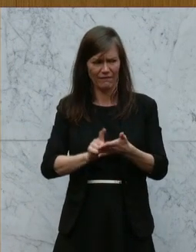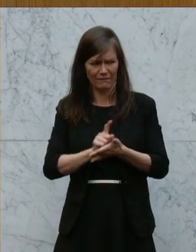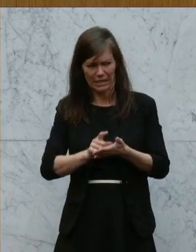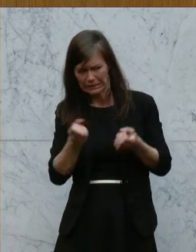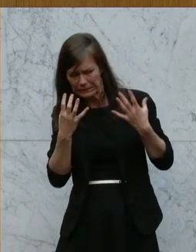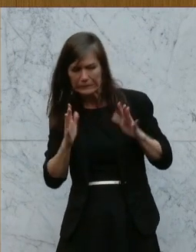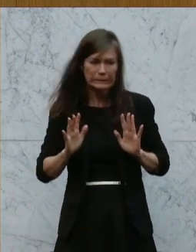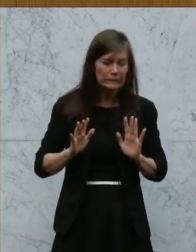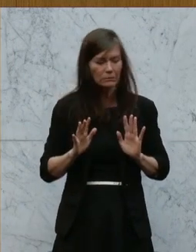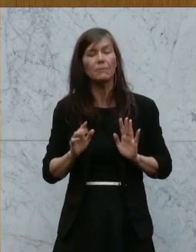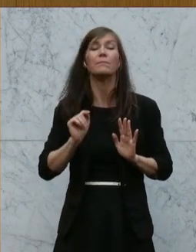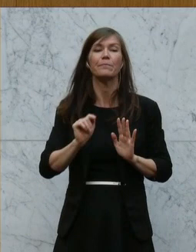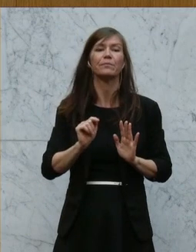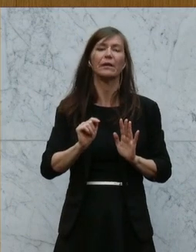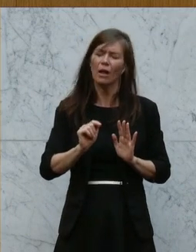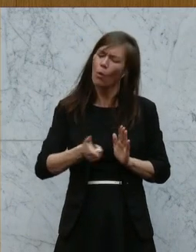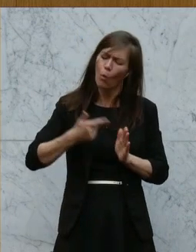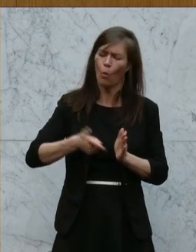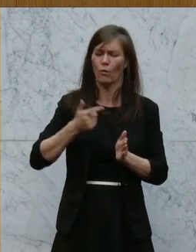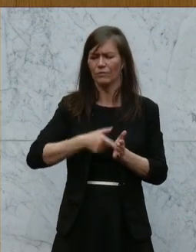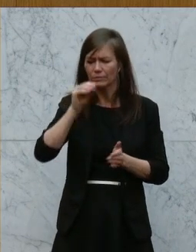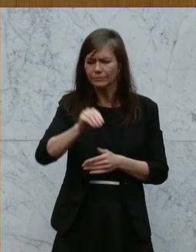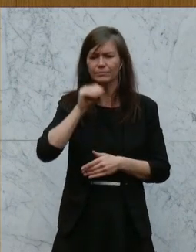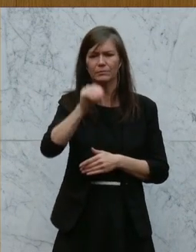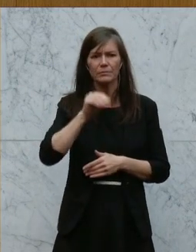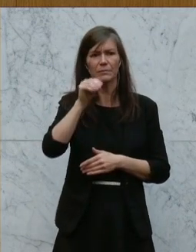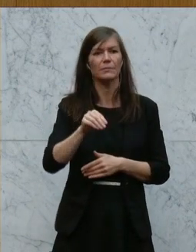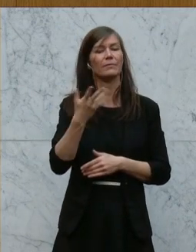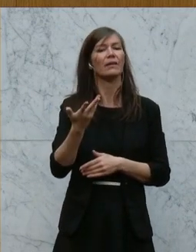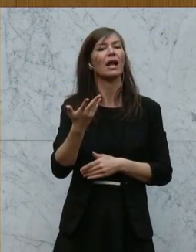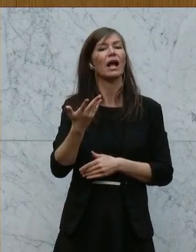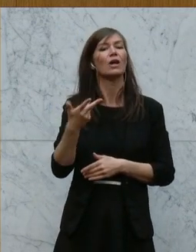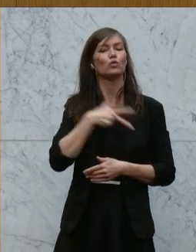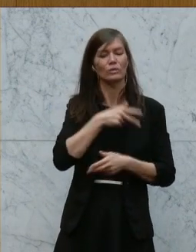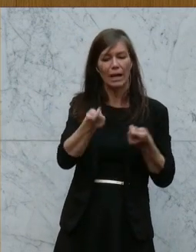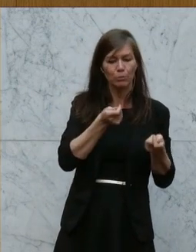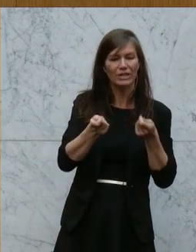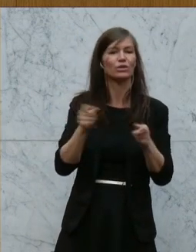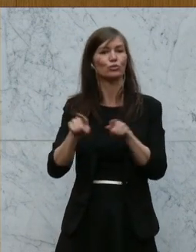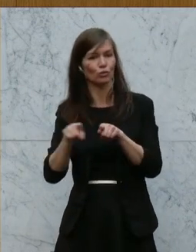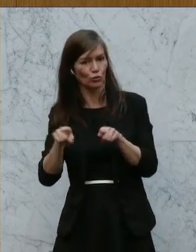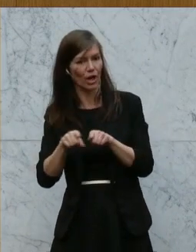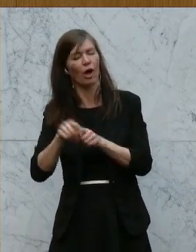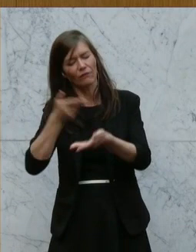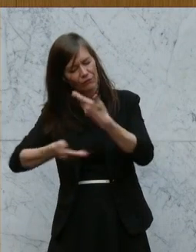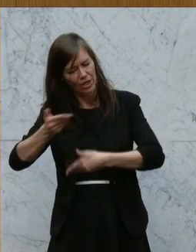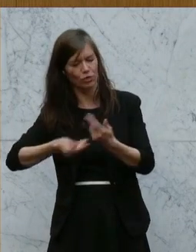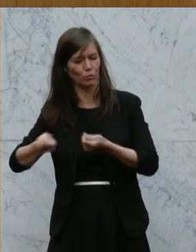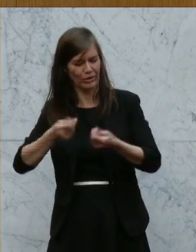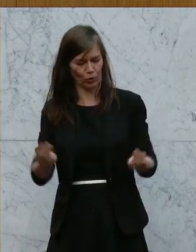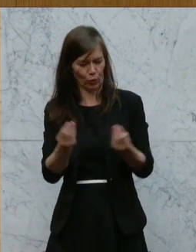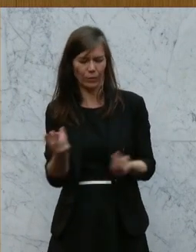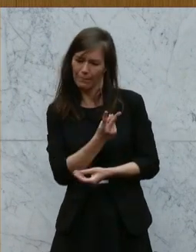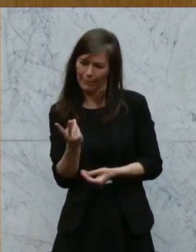dass es auch aus sicherheitspolitischen, aber aus wirtschaftspolitischen Gründen notwendig ist, sich endlich vom russischen Gas, von der russischen Gasleine zu